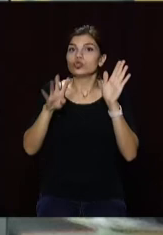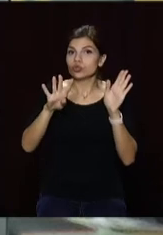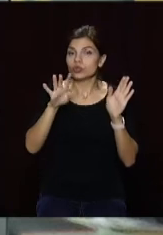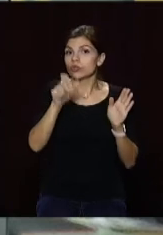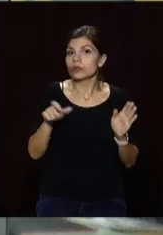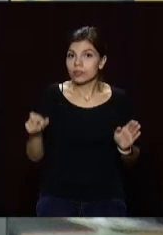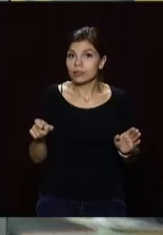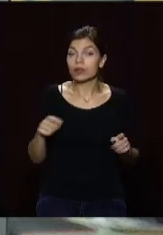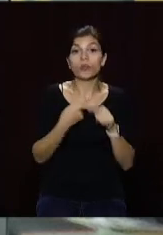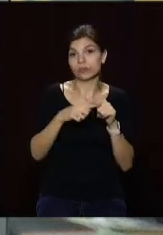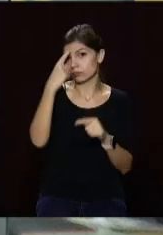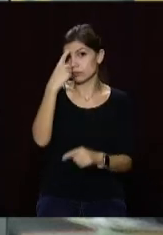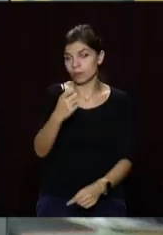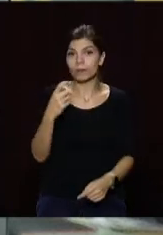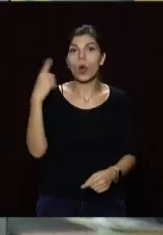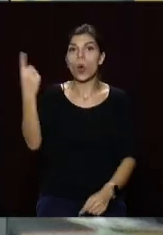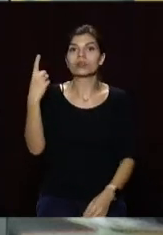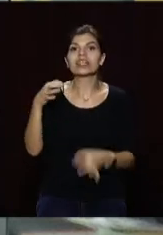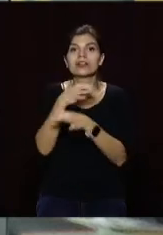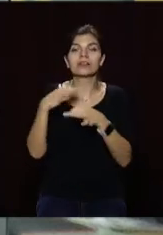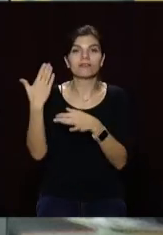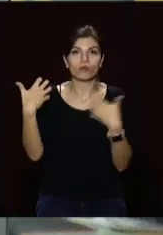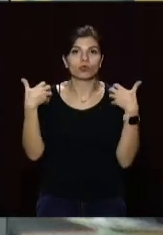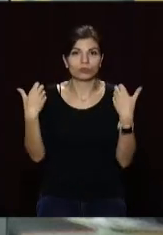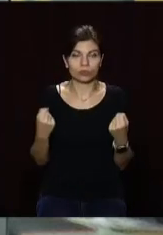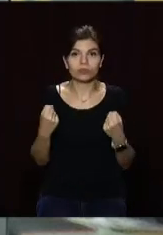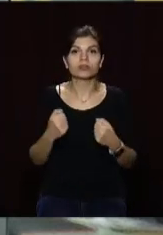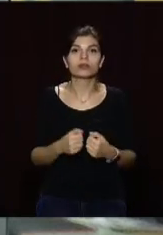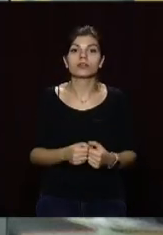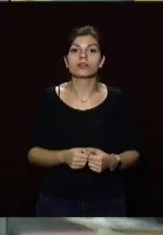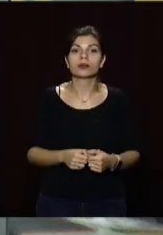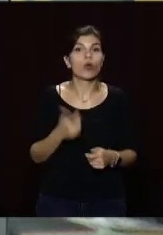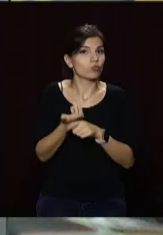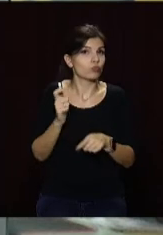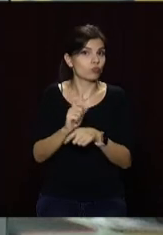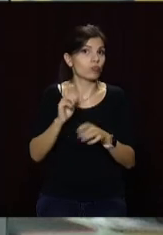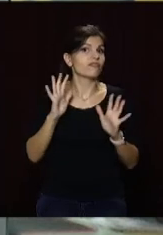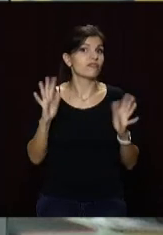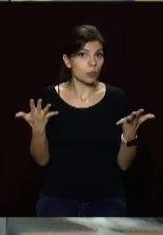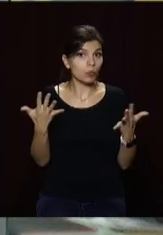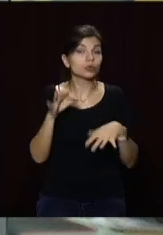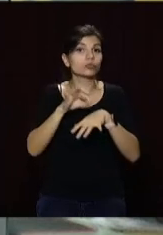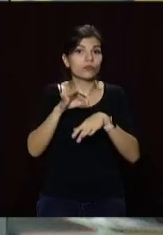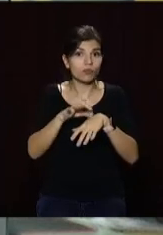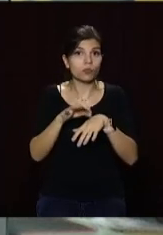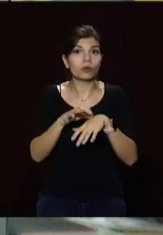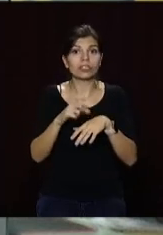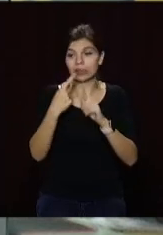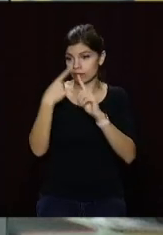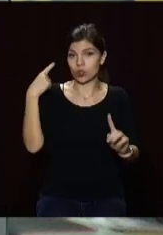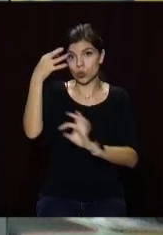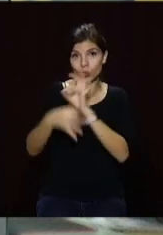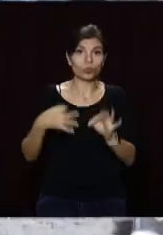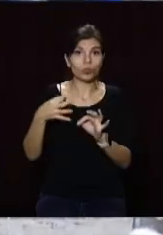людини. Про це повідомили в обласному департаменті охорони здоров'я. Набільшених випадків захворювання за попередню